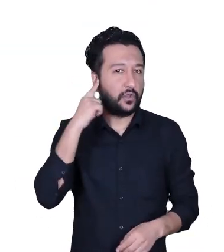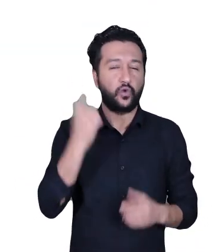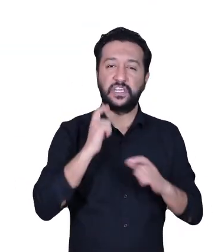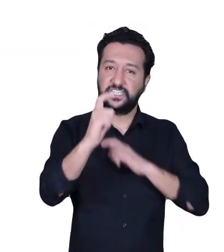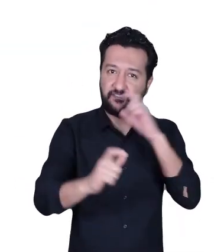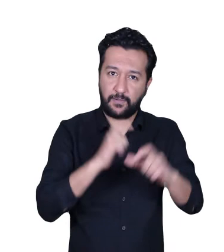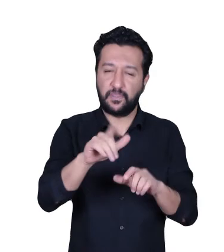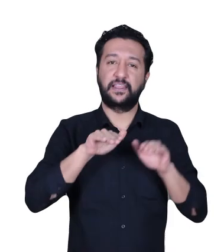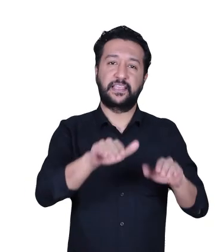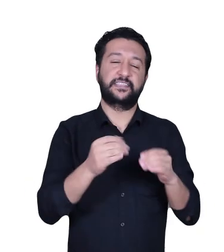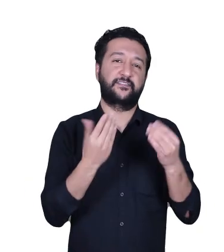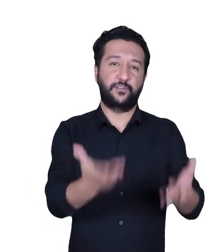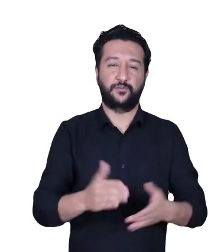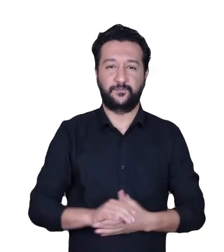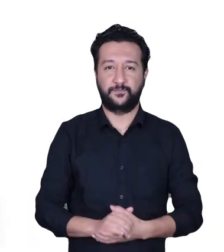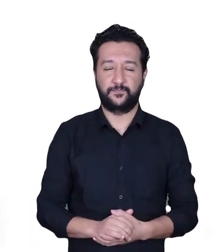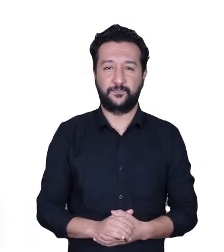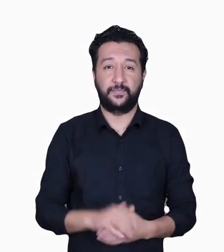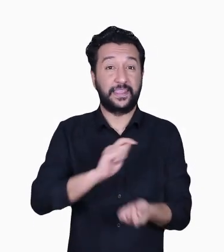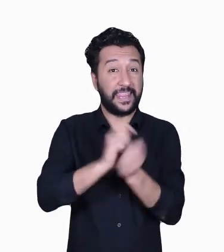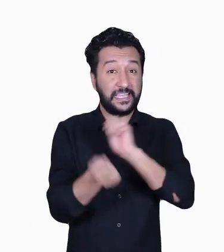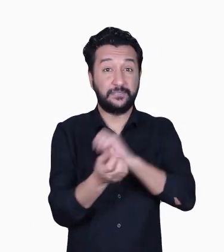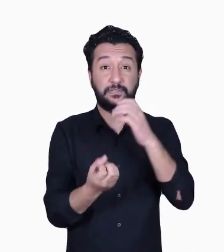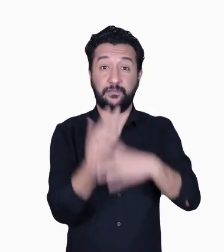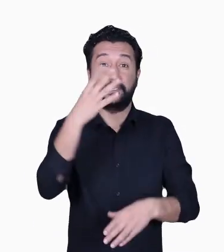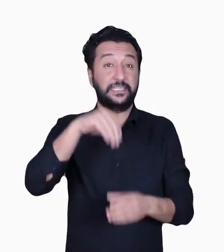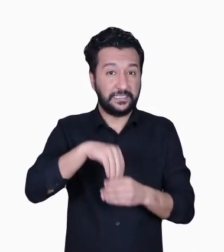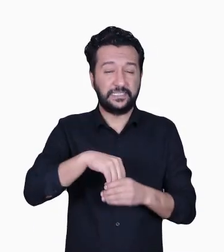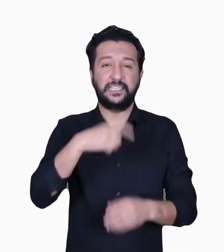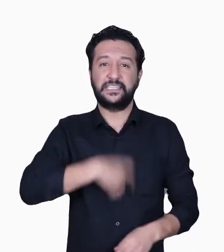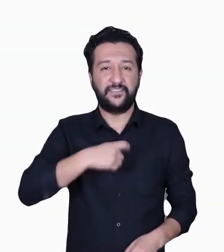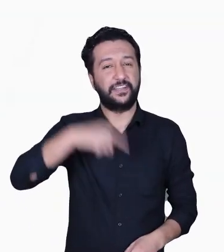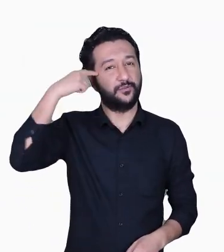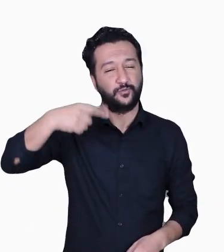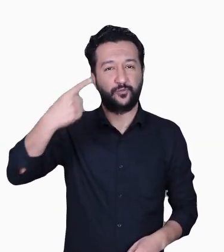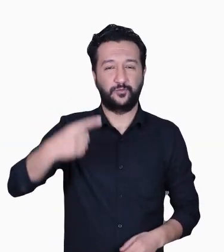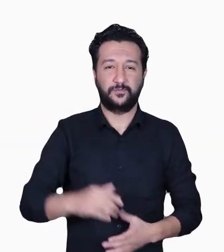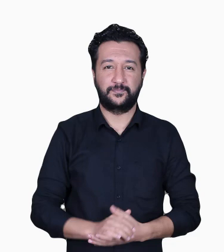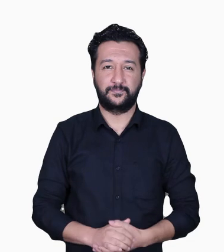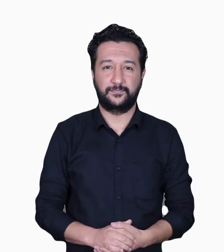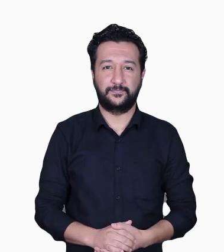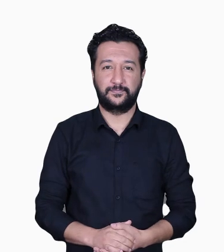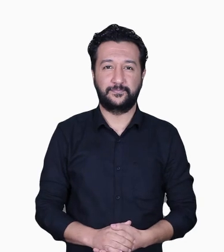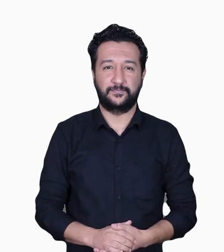dinliyor, yanıtlıyor, destekliyor. Değişim yaratmak için Sivil Düşün